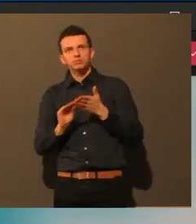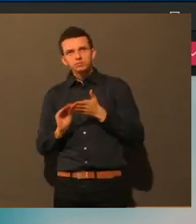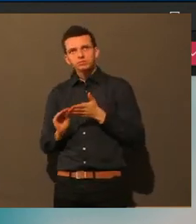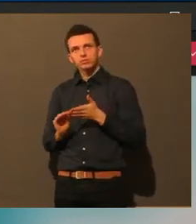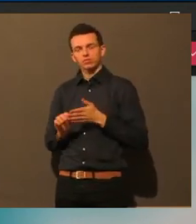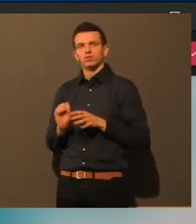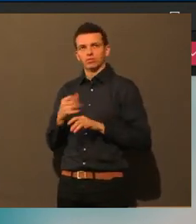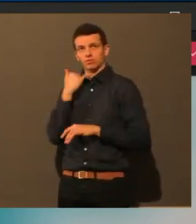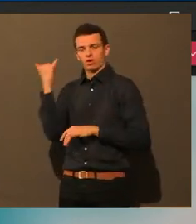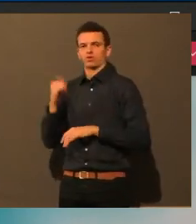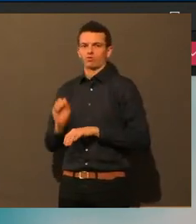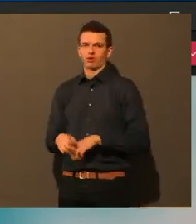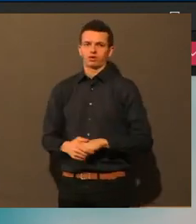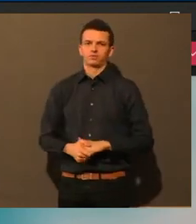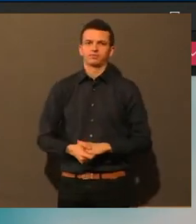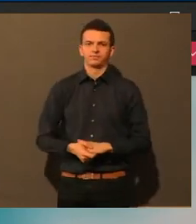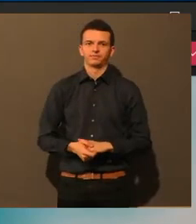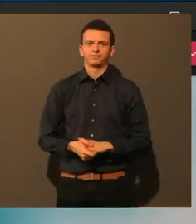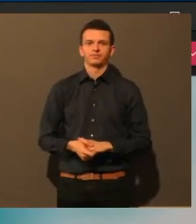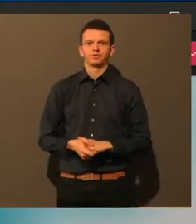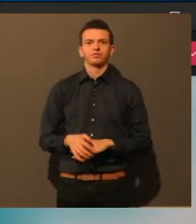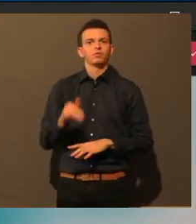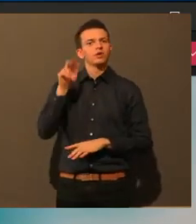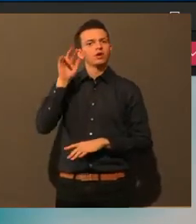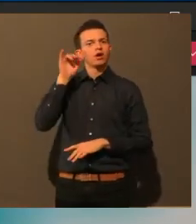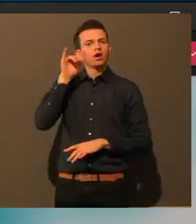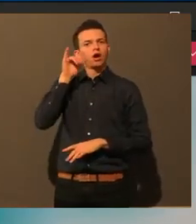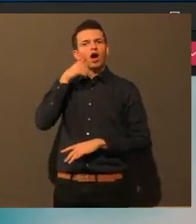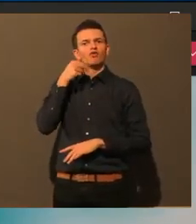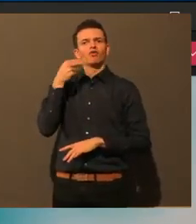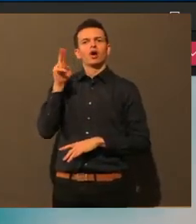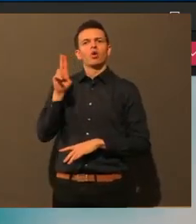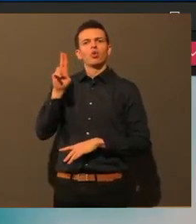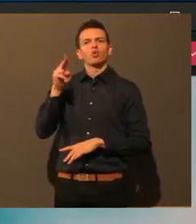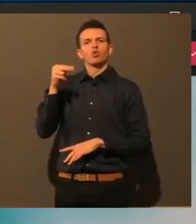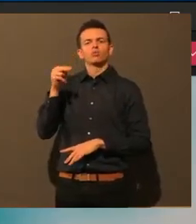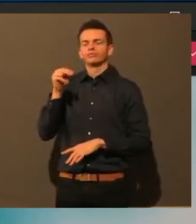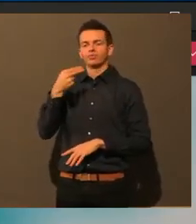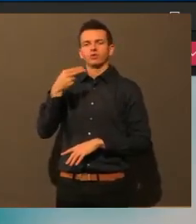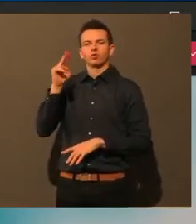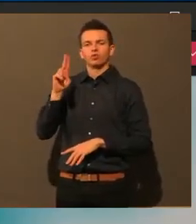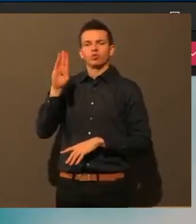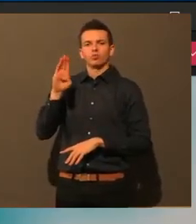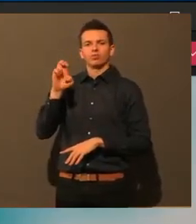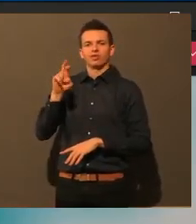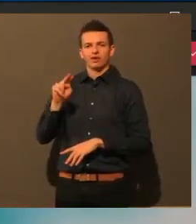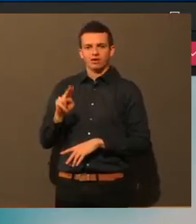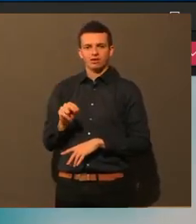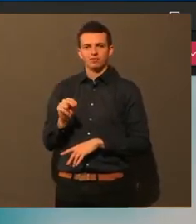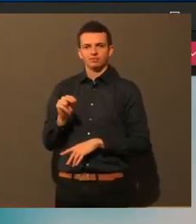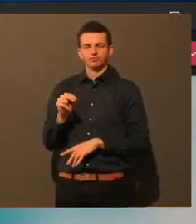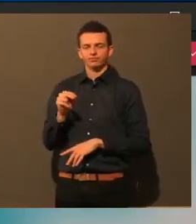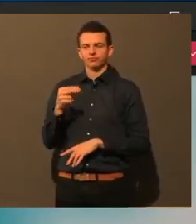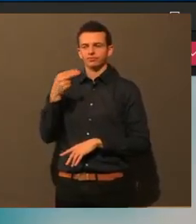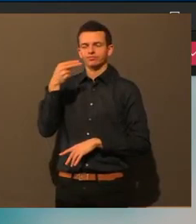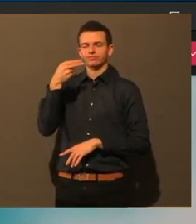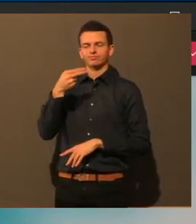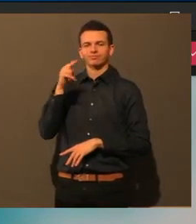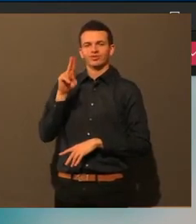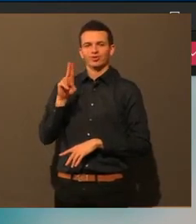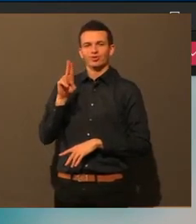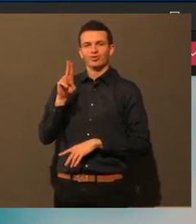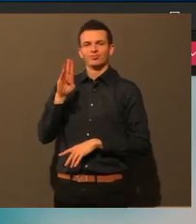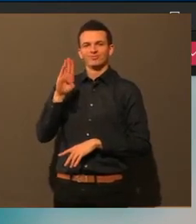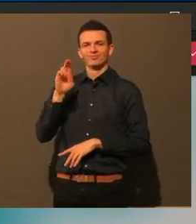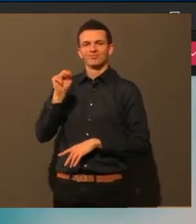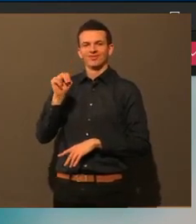vorgeschlagen, dass man irgendwie, ja, dass man eine Handout oder